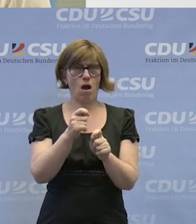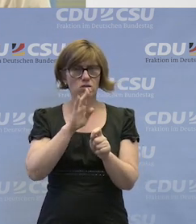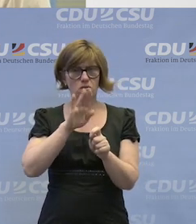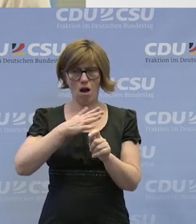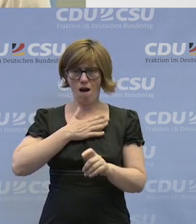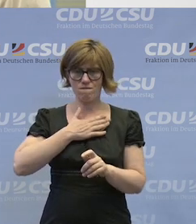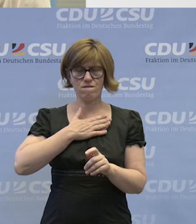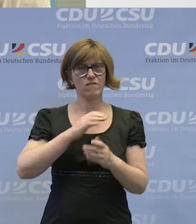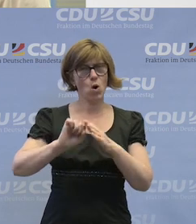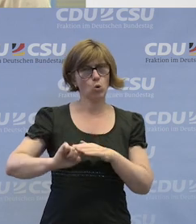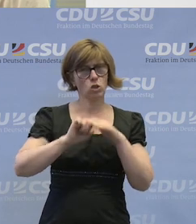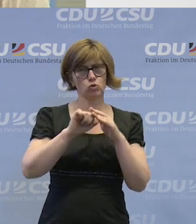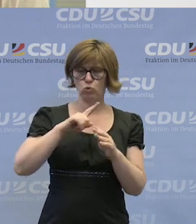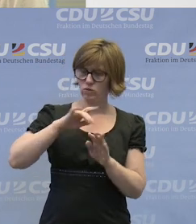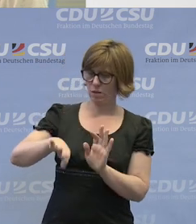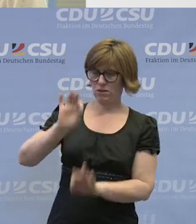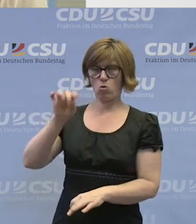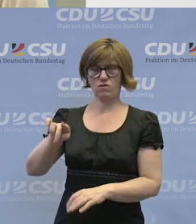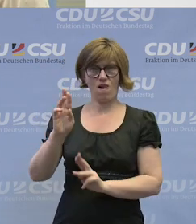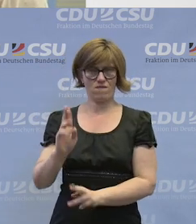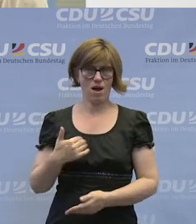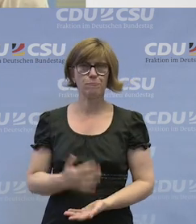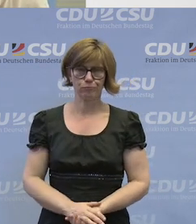die Unterstützerin selbst aussuchen.